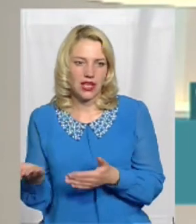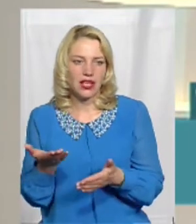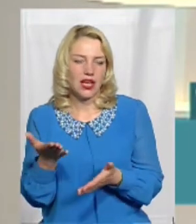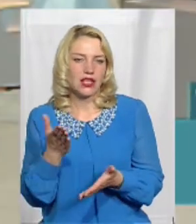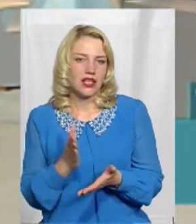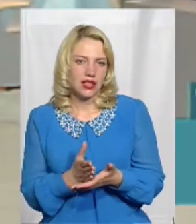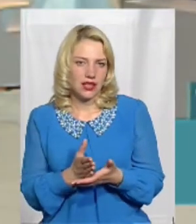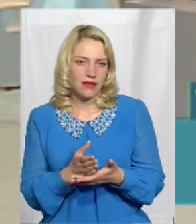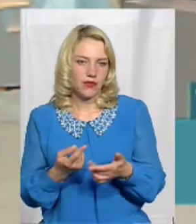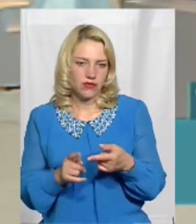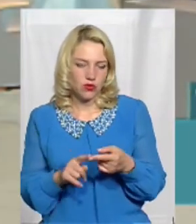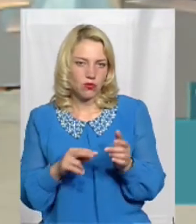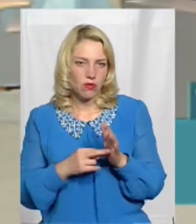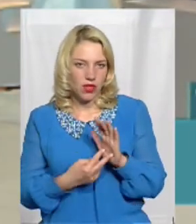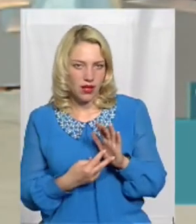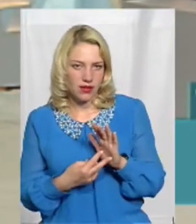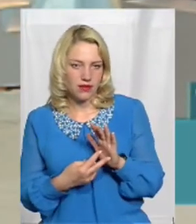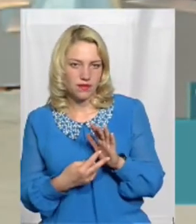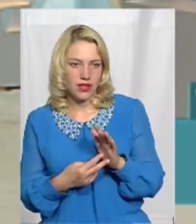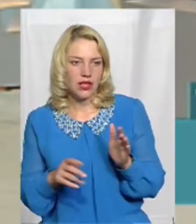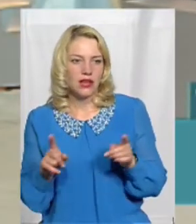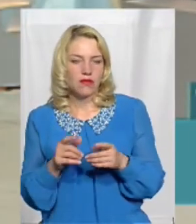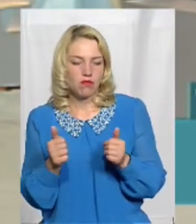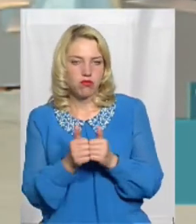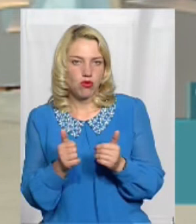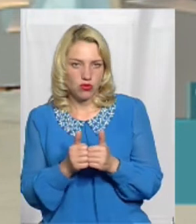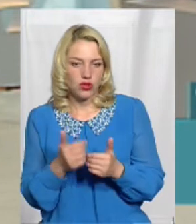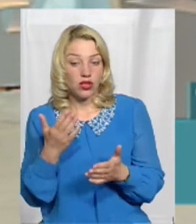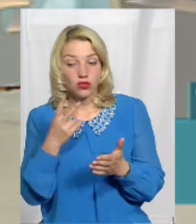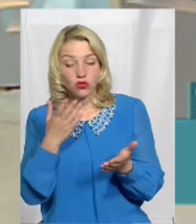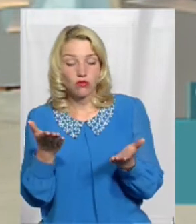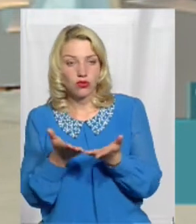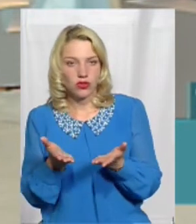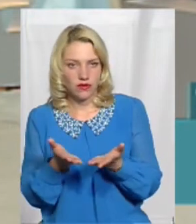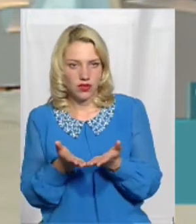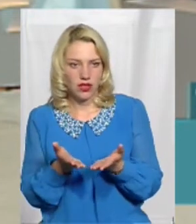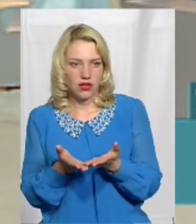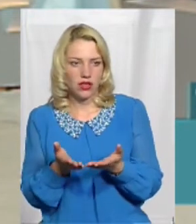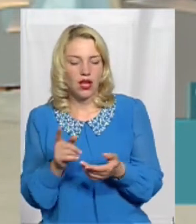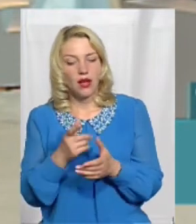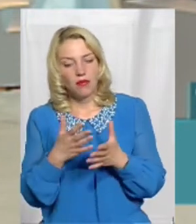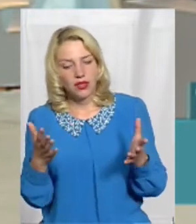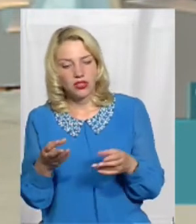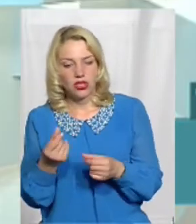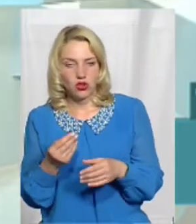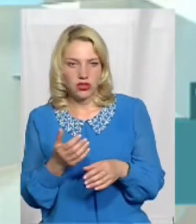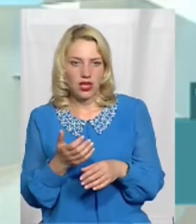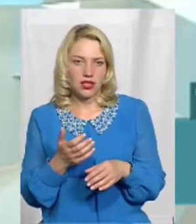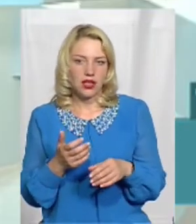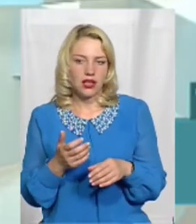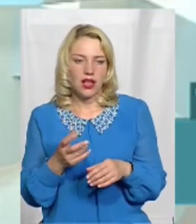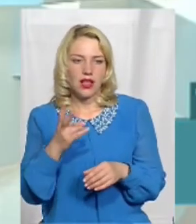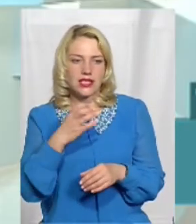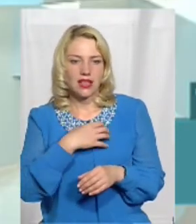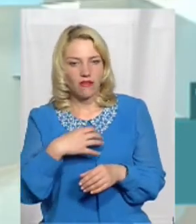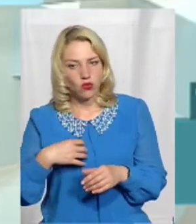що є в цьому плані Що він поруч От якщо порівняти, більше все ж таки коштів на Славуцький чи Шепетівський? Я би сказала, що навіть